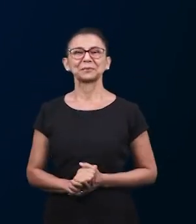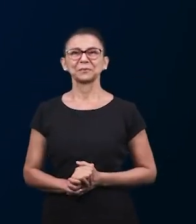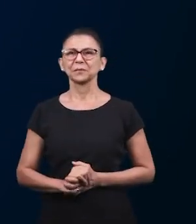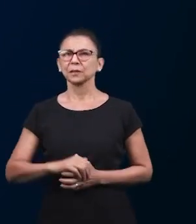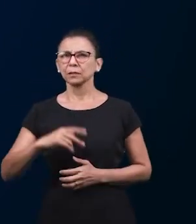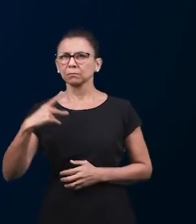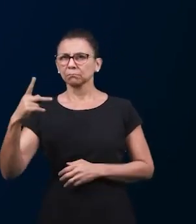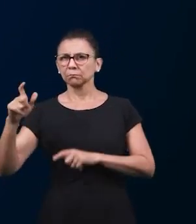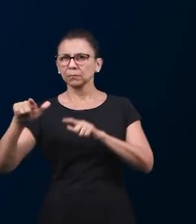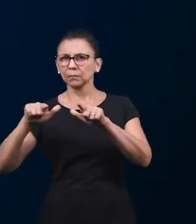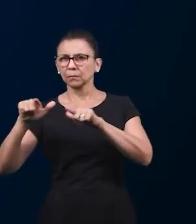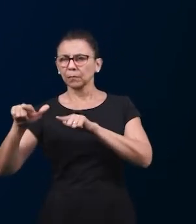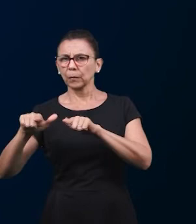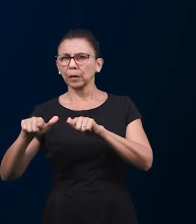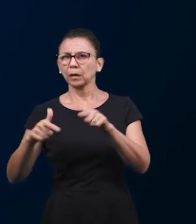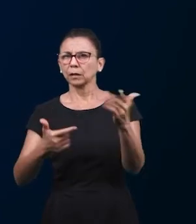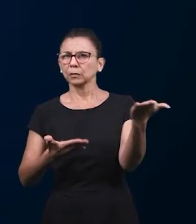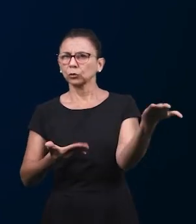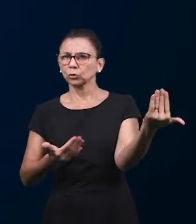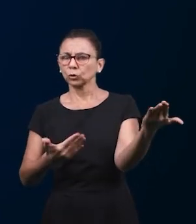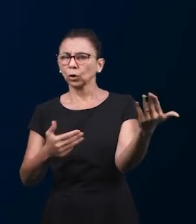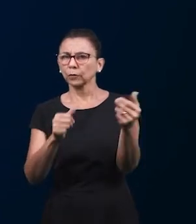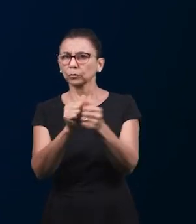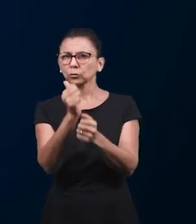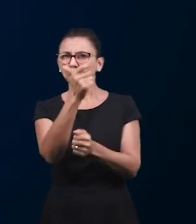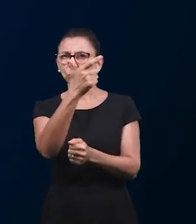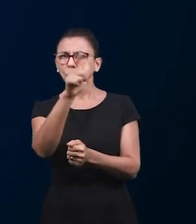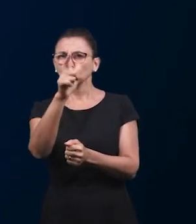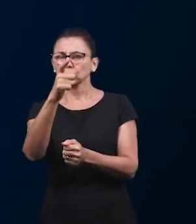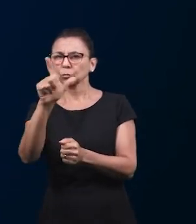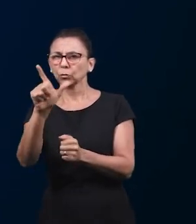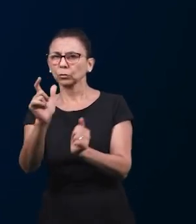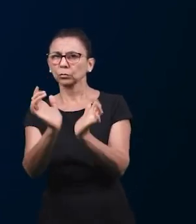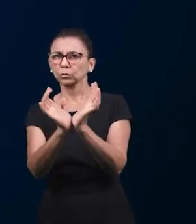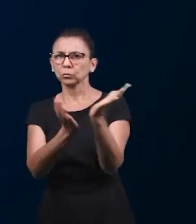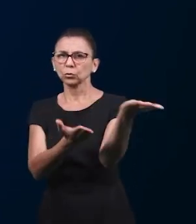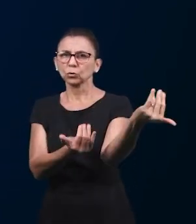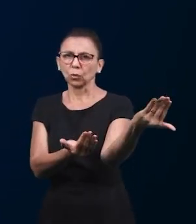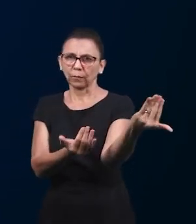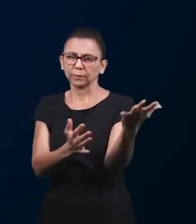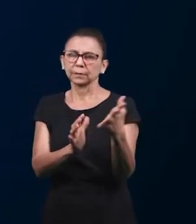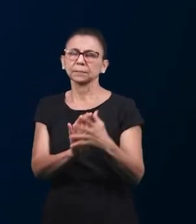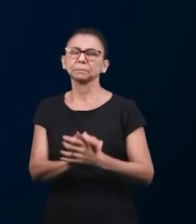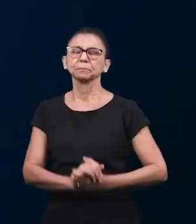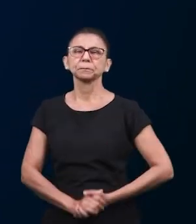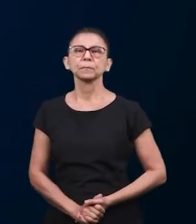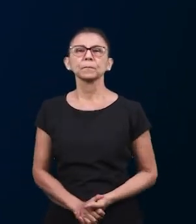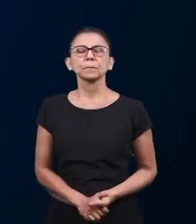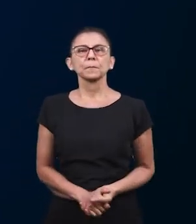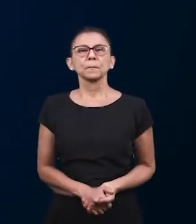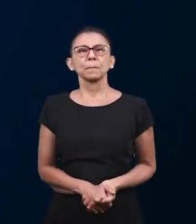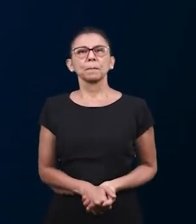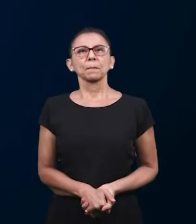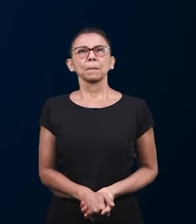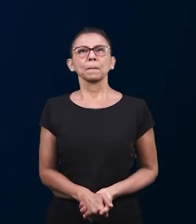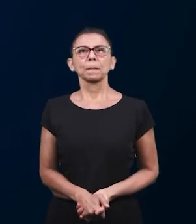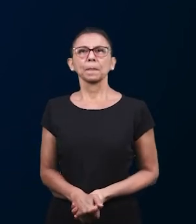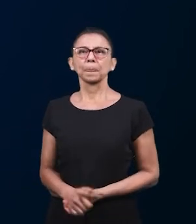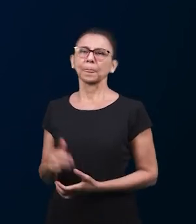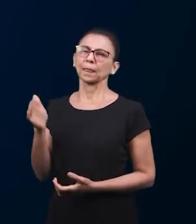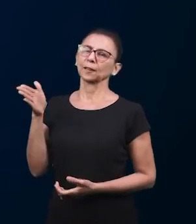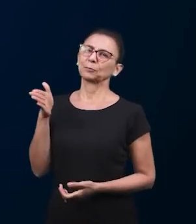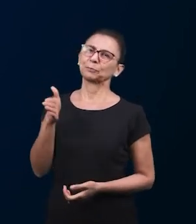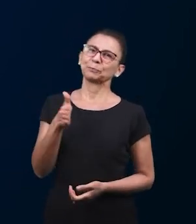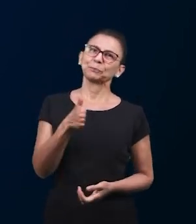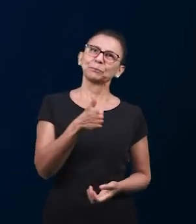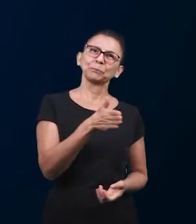благословит сестру и благословит работу братьев молодежи в